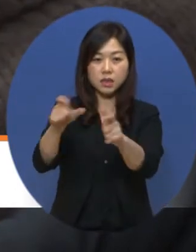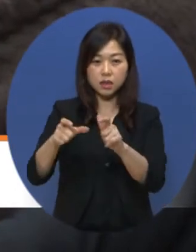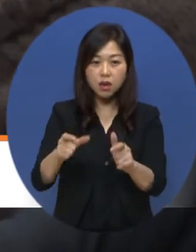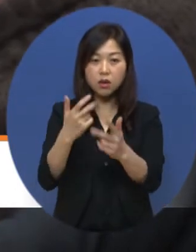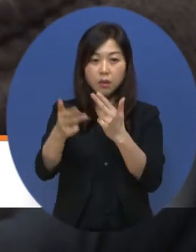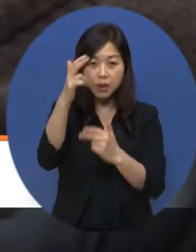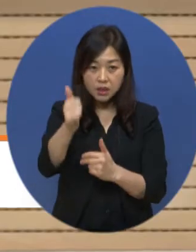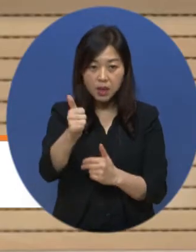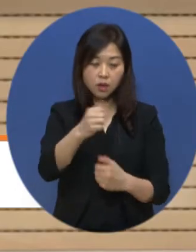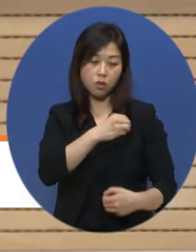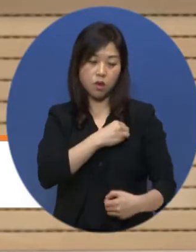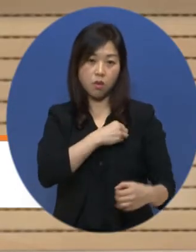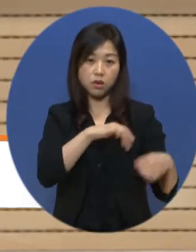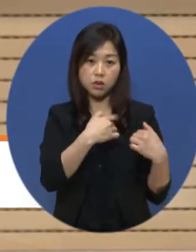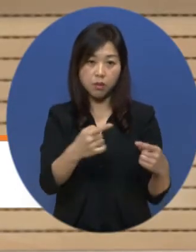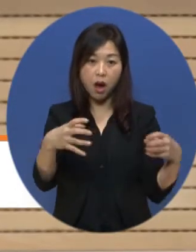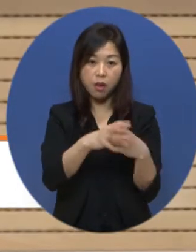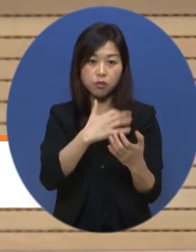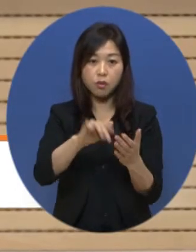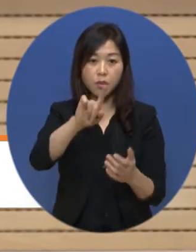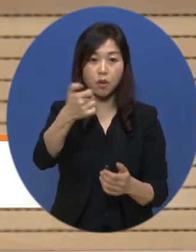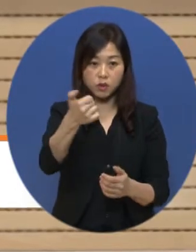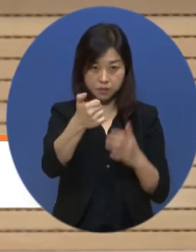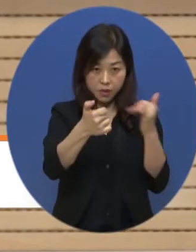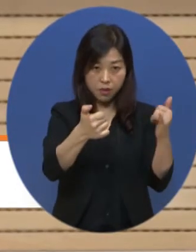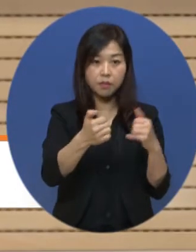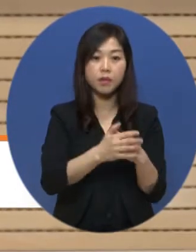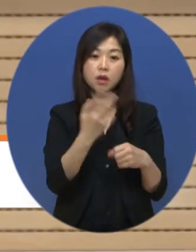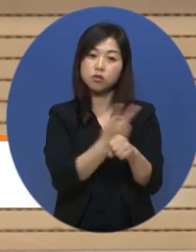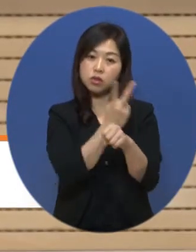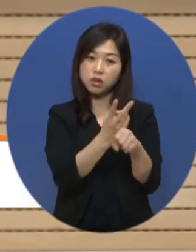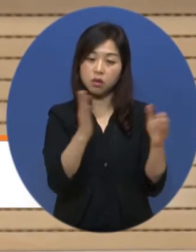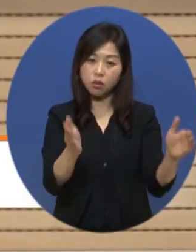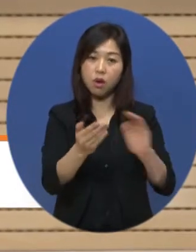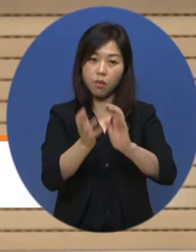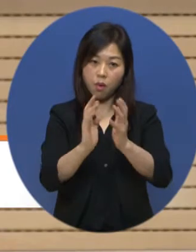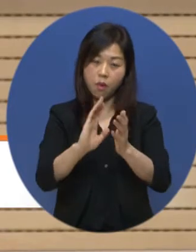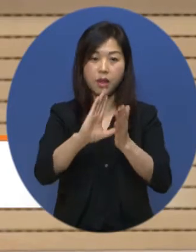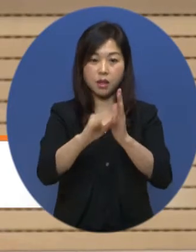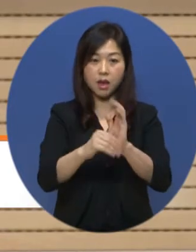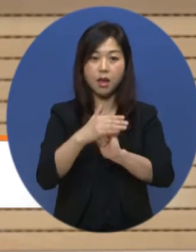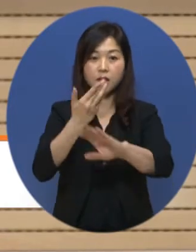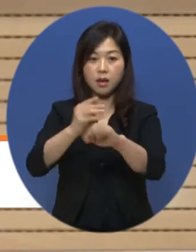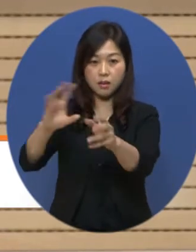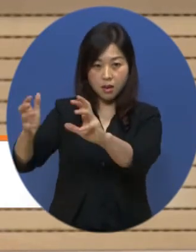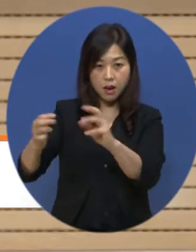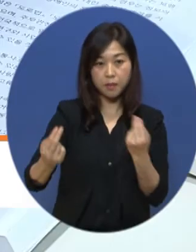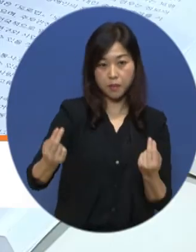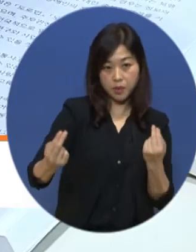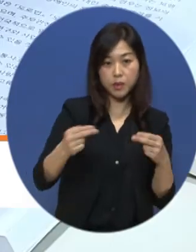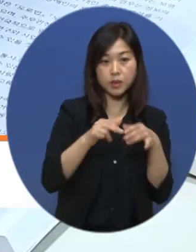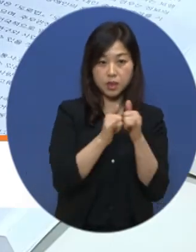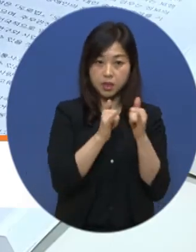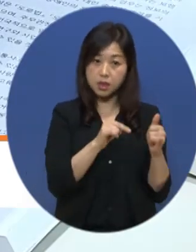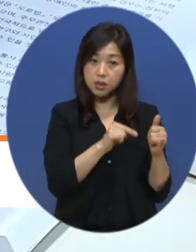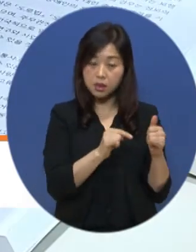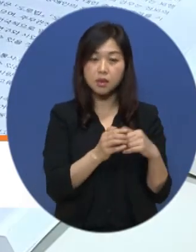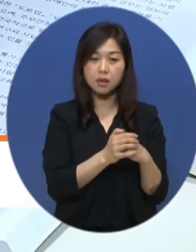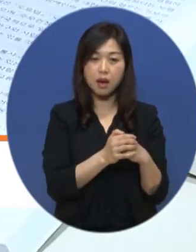150여 명 등이 참석했습니다. 2시간여 진행된 포럼에서는 외국과 비교해서 장애인과